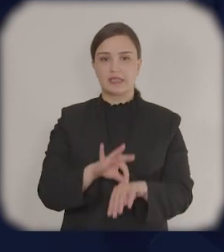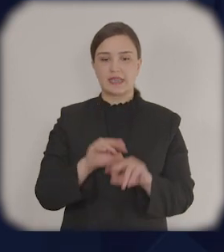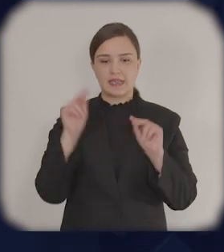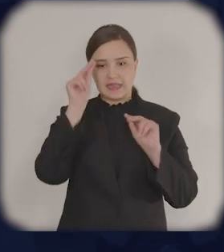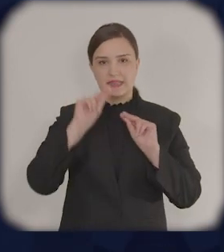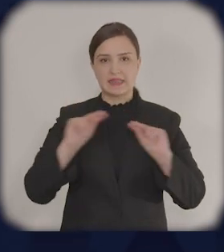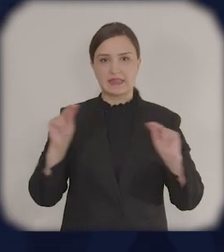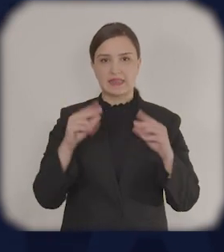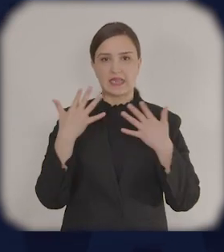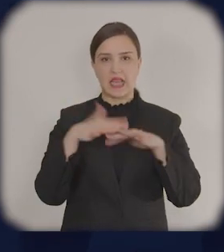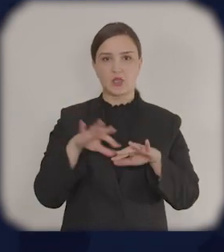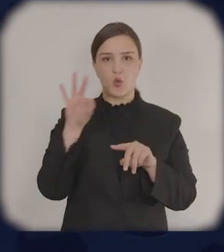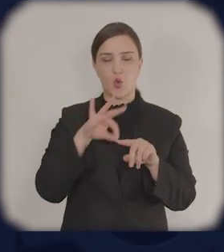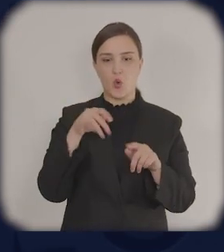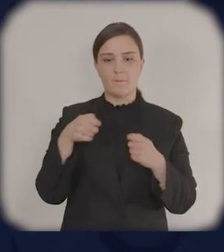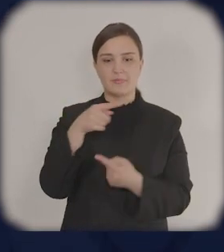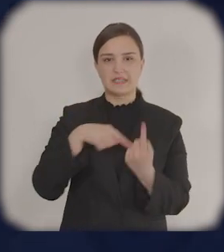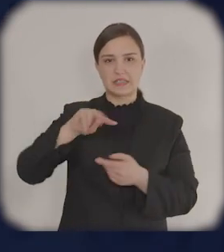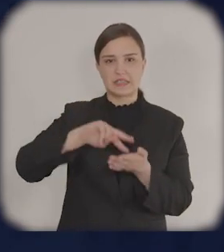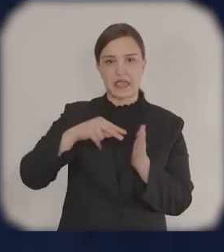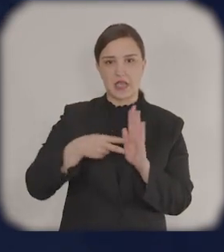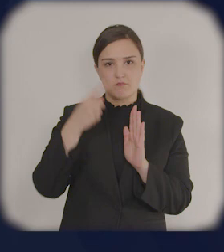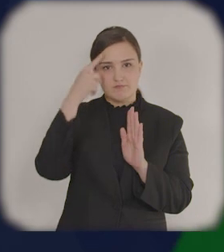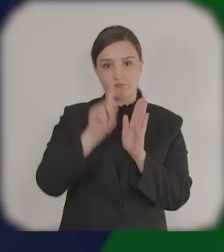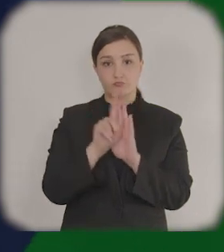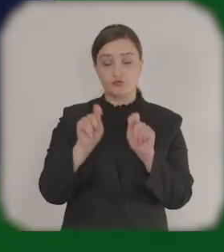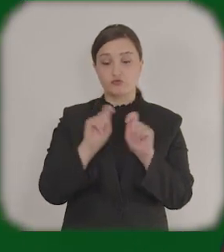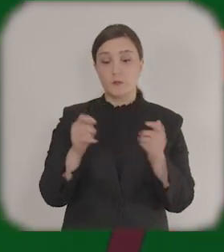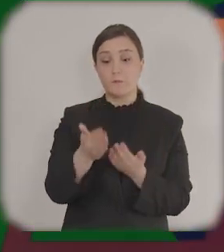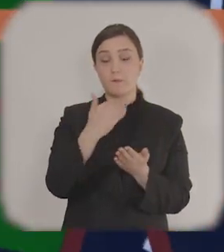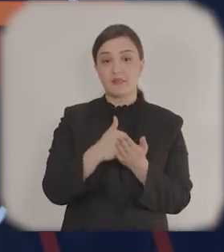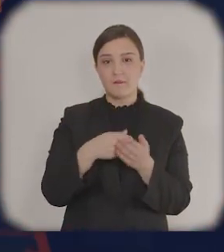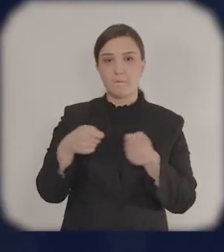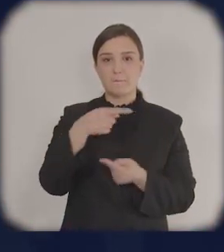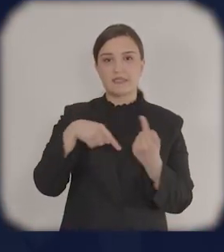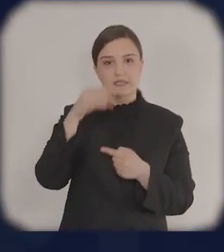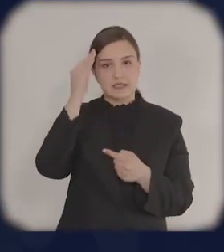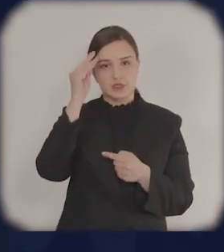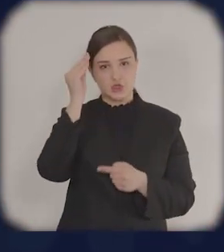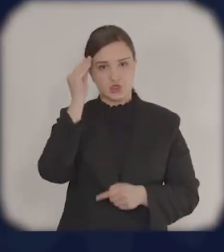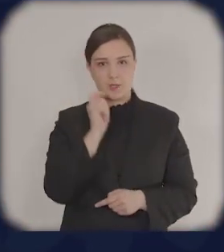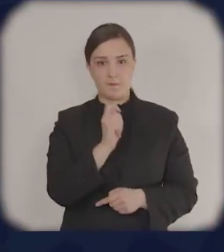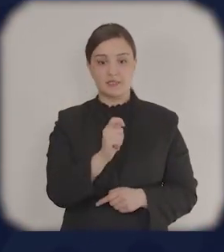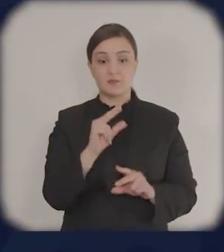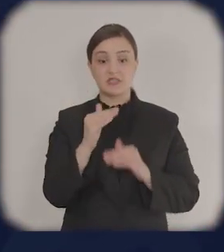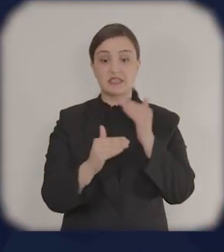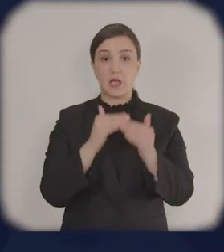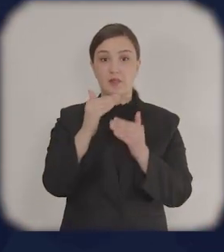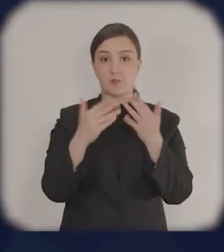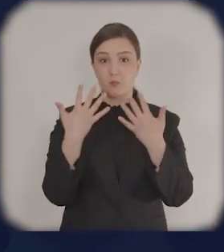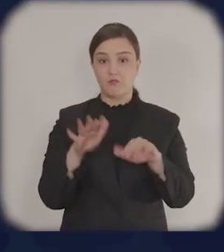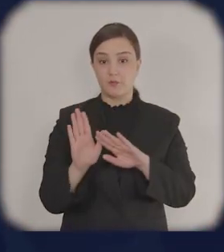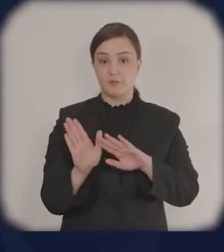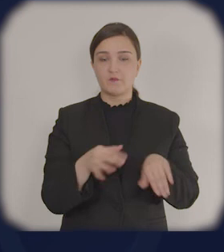seçilən aplikanta biznes planına tərtib etmək üçün təlimlər veriləcək. Növbəti mərhələ biznes planının qiymətləndirilməsini